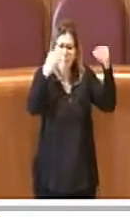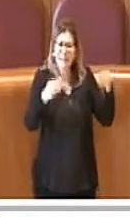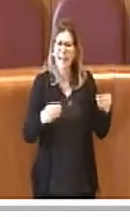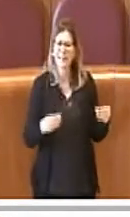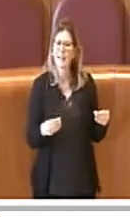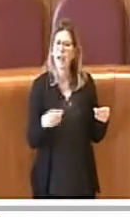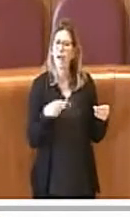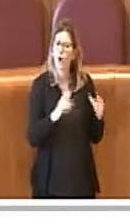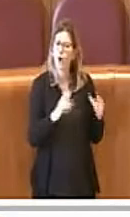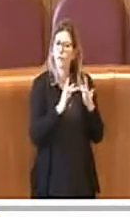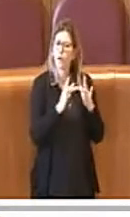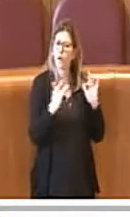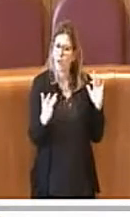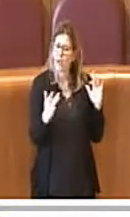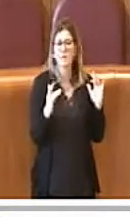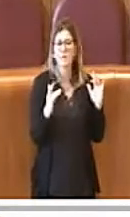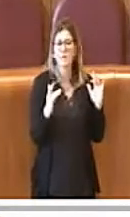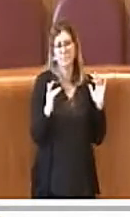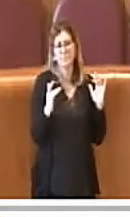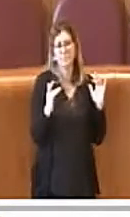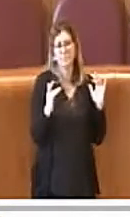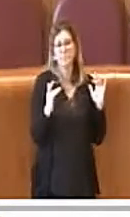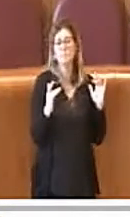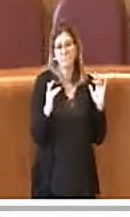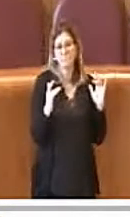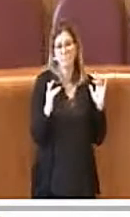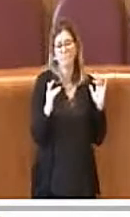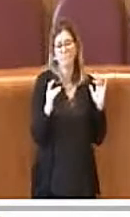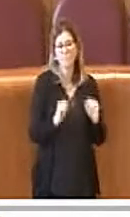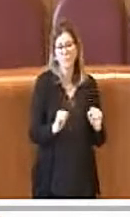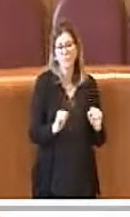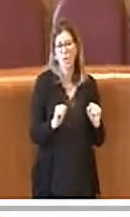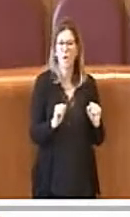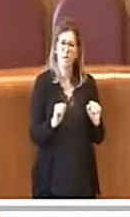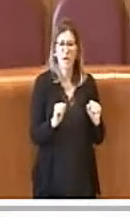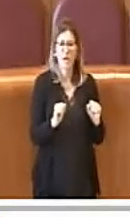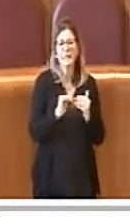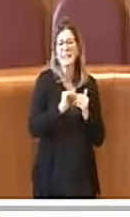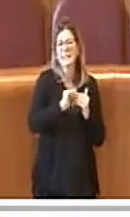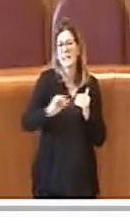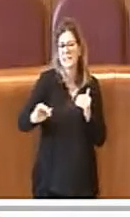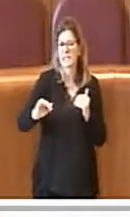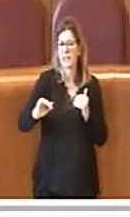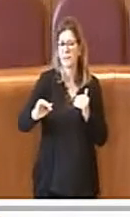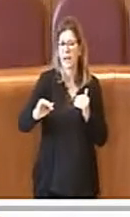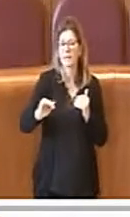possa rappresentare un fattore discriminante per chi non ha